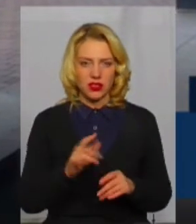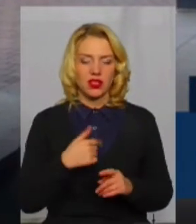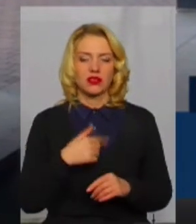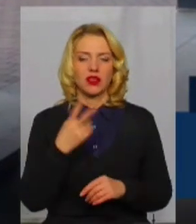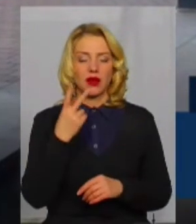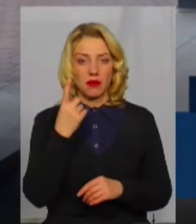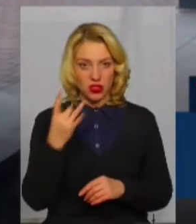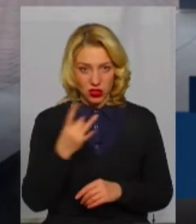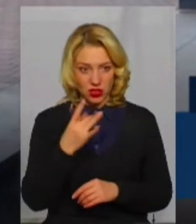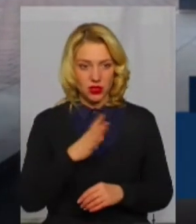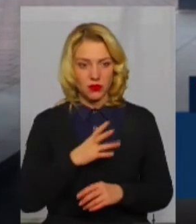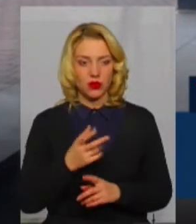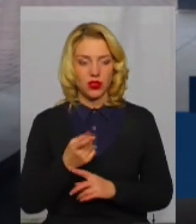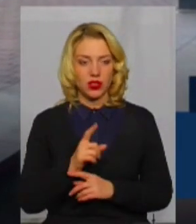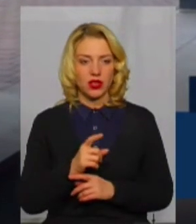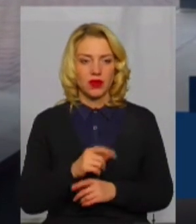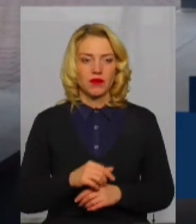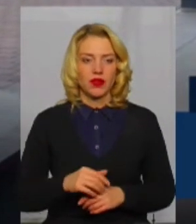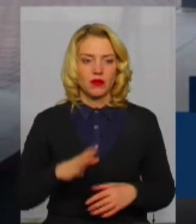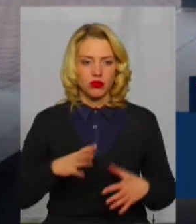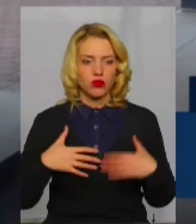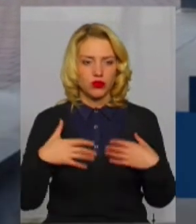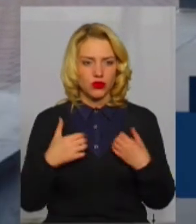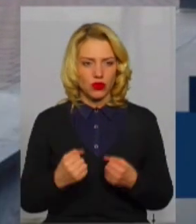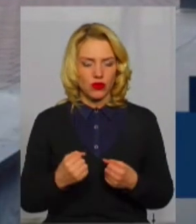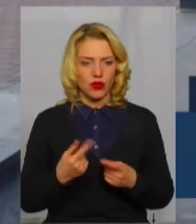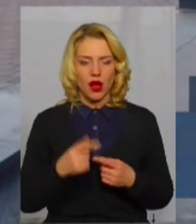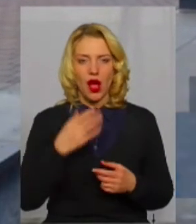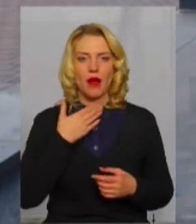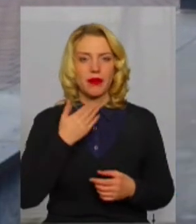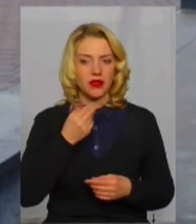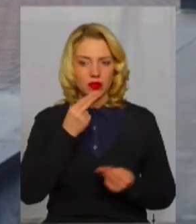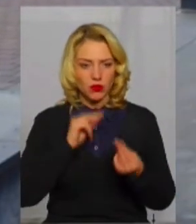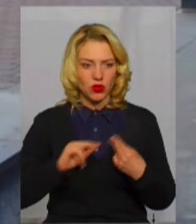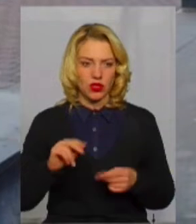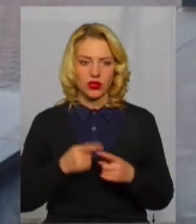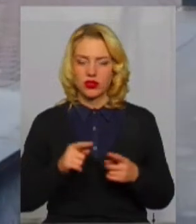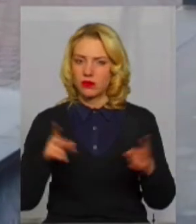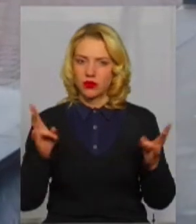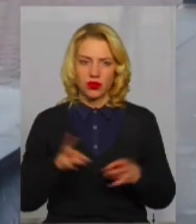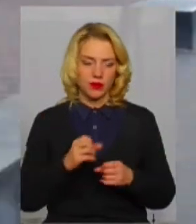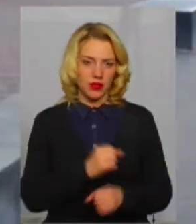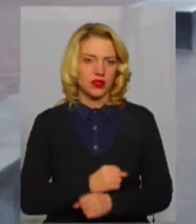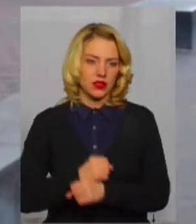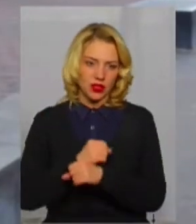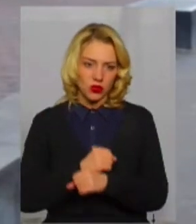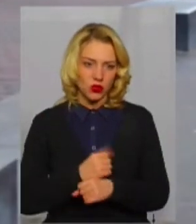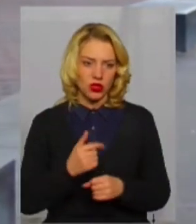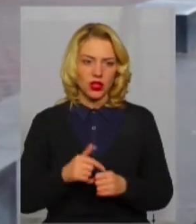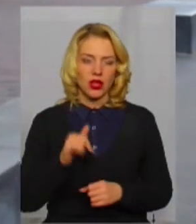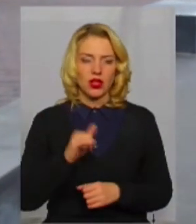дійсно вийшли відді, оздоровлення, імунітет покращився. Це дуже потрібно, цей санаторій. Не